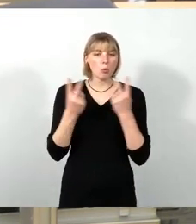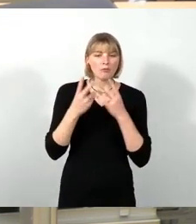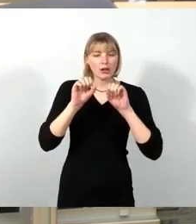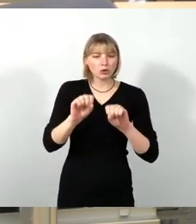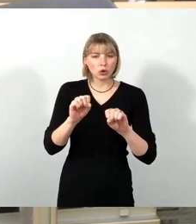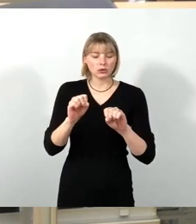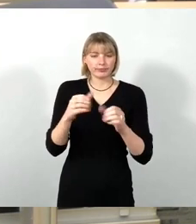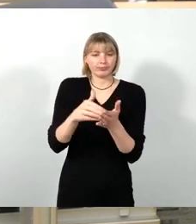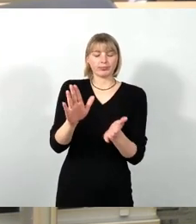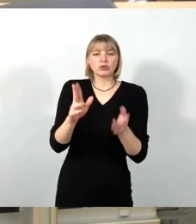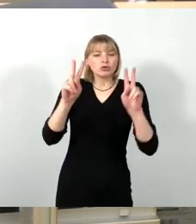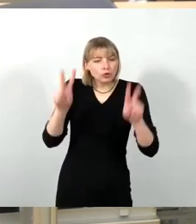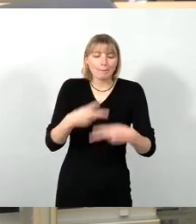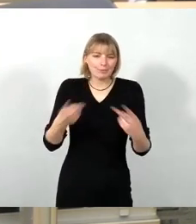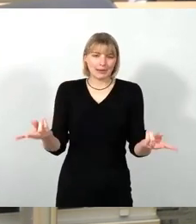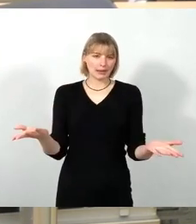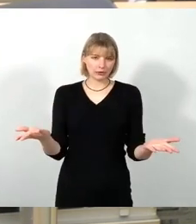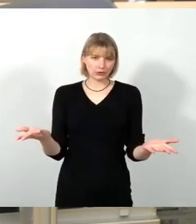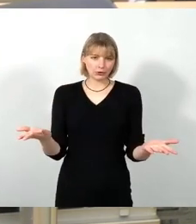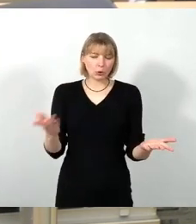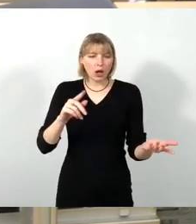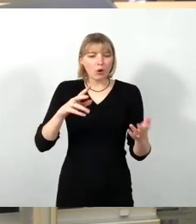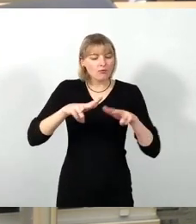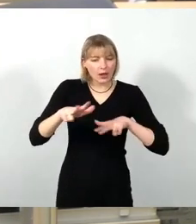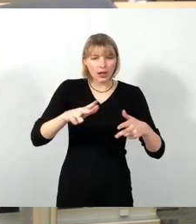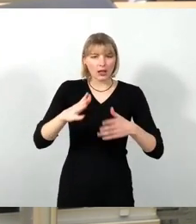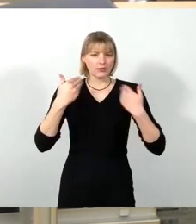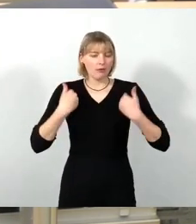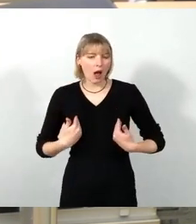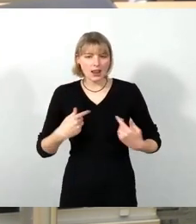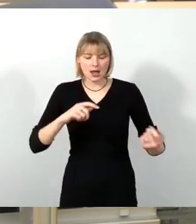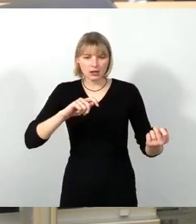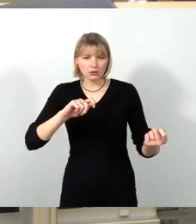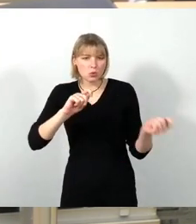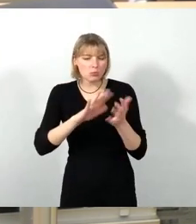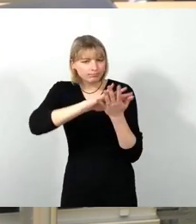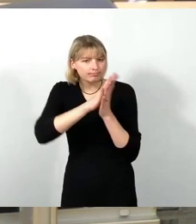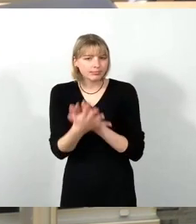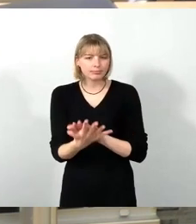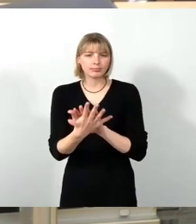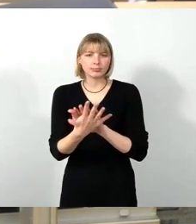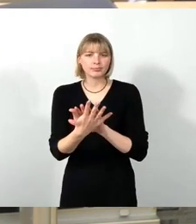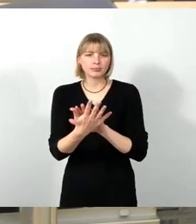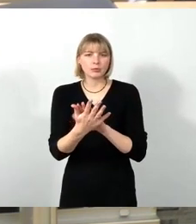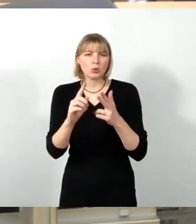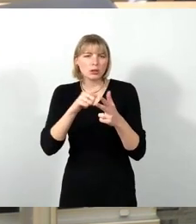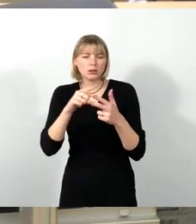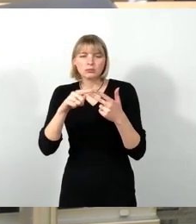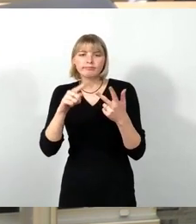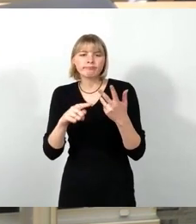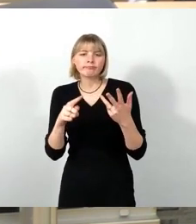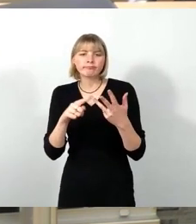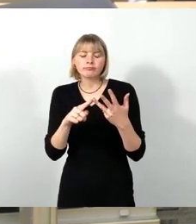eine Änderung im Verkehrsverhalten und für Dinge, die